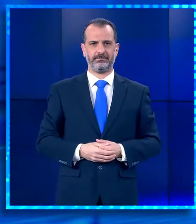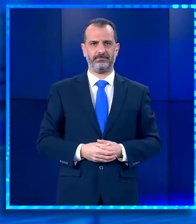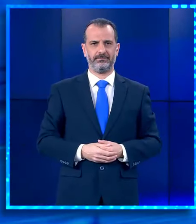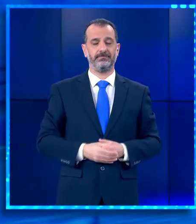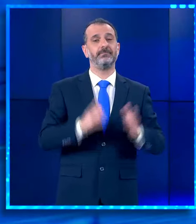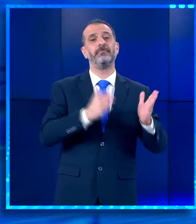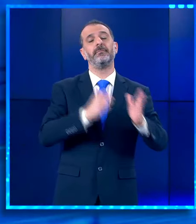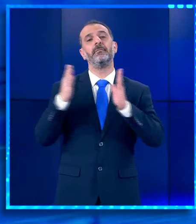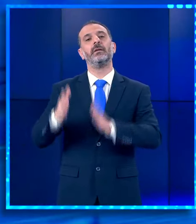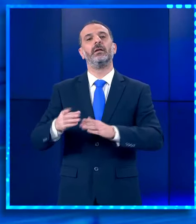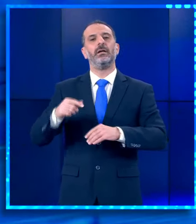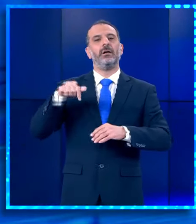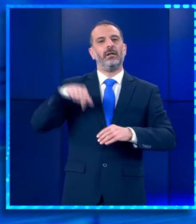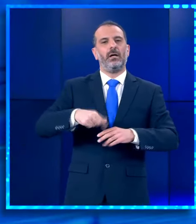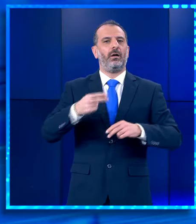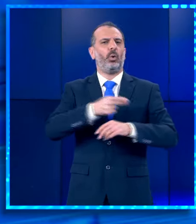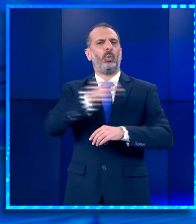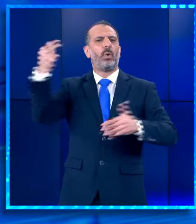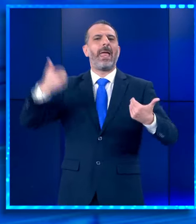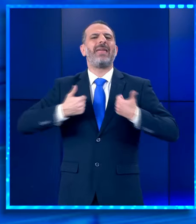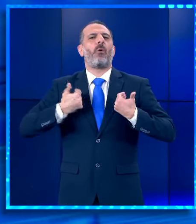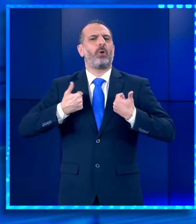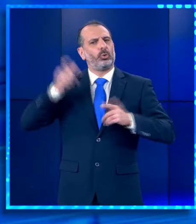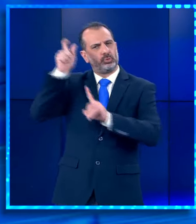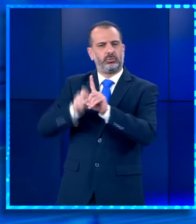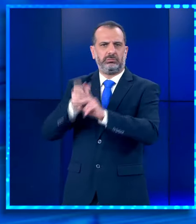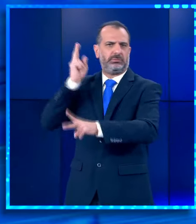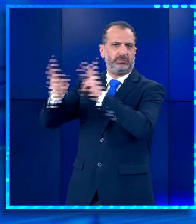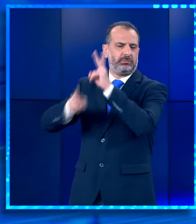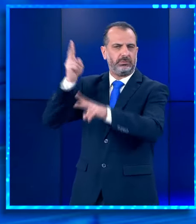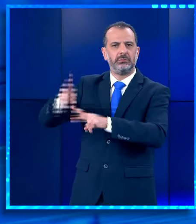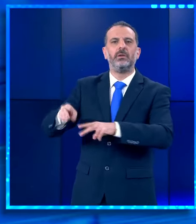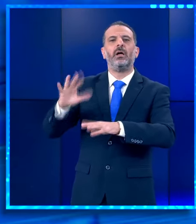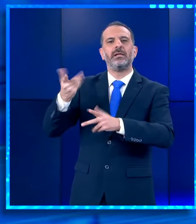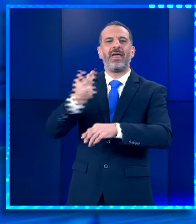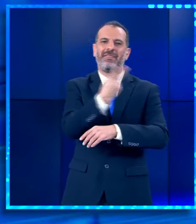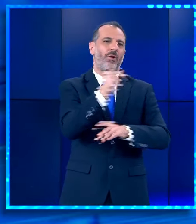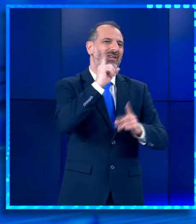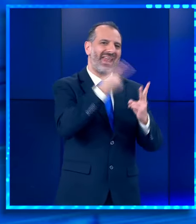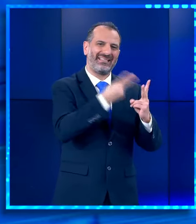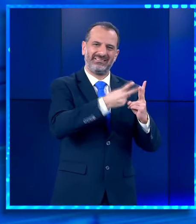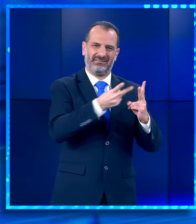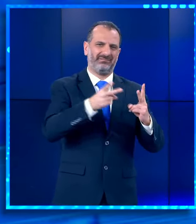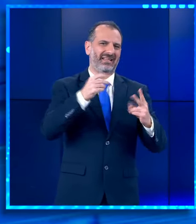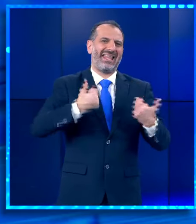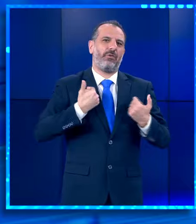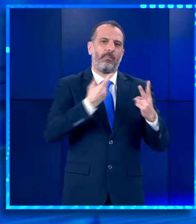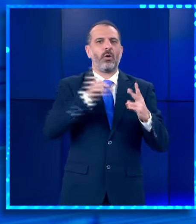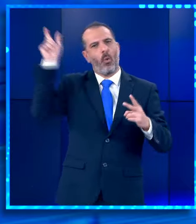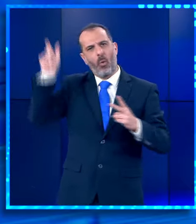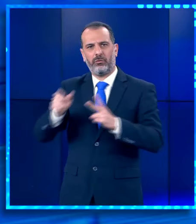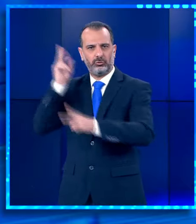Σε διακοπή οδηγήθηκε σήμερα η δευτεροβάθμια δίκη του Πέτρου Φιλιππίδη για τις δύο απόπειρες βιασμού σε βάρος δύο γυναικών συναδέλφων του.